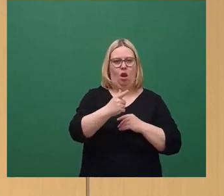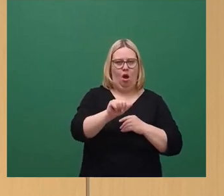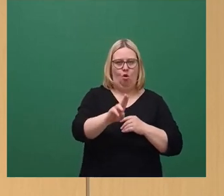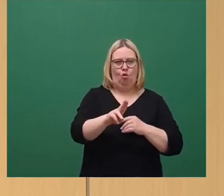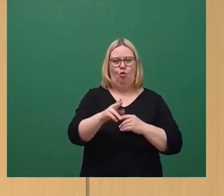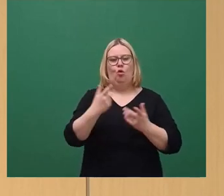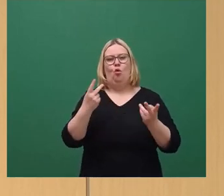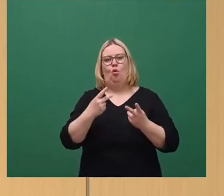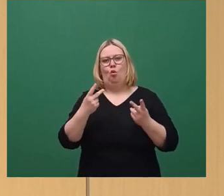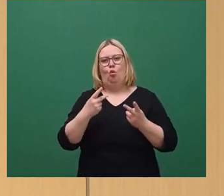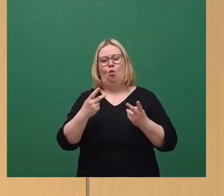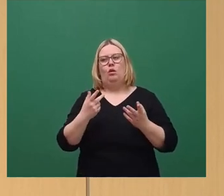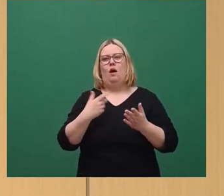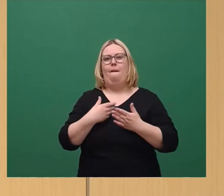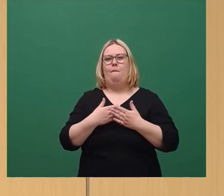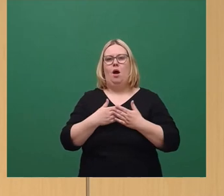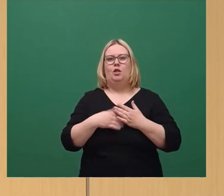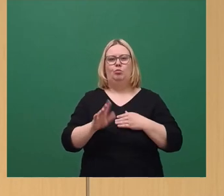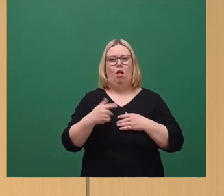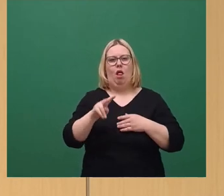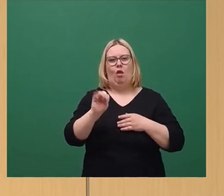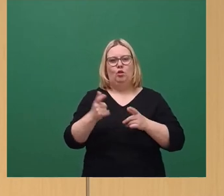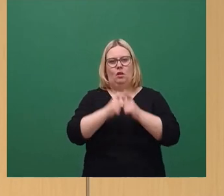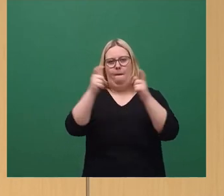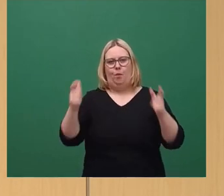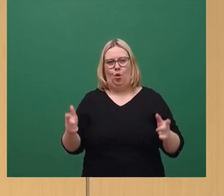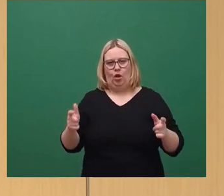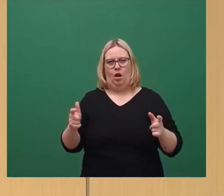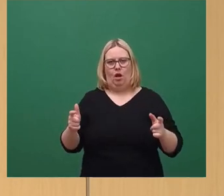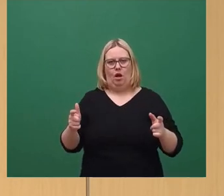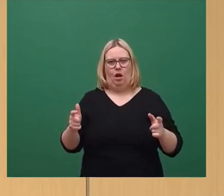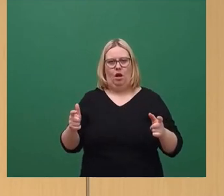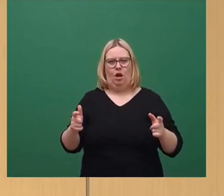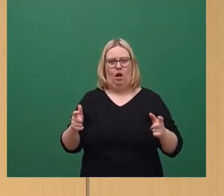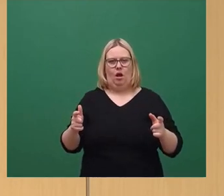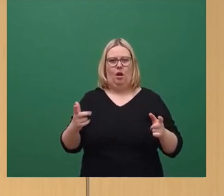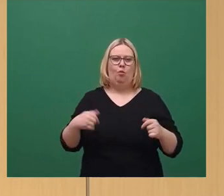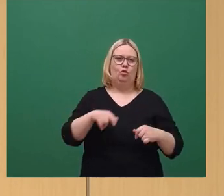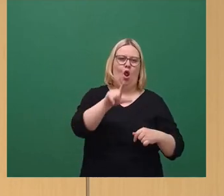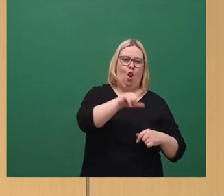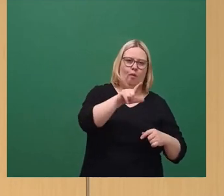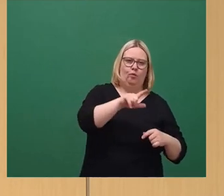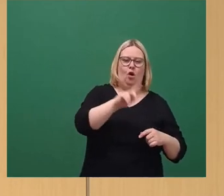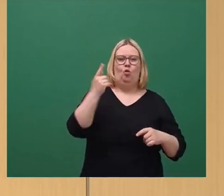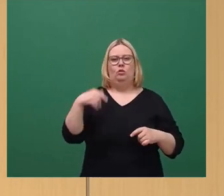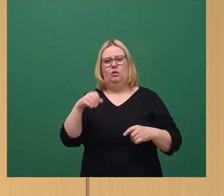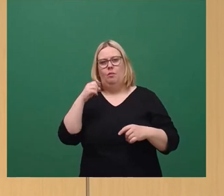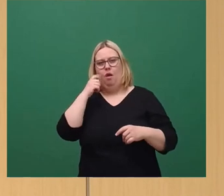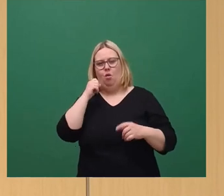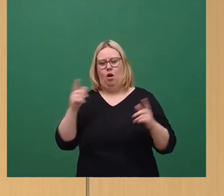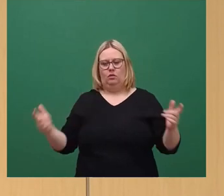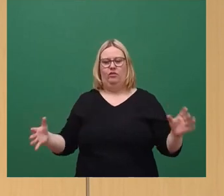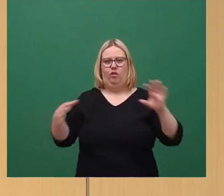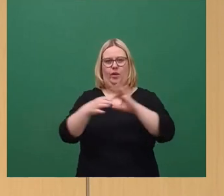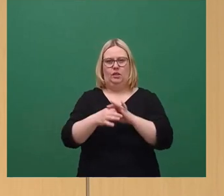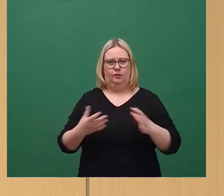oder wie mit der Nossner Brücke als sinnvollem Lückenschluss zwischen Löpptau und Plauen. Und man muss